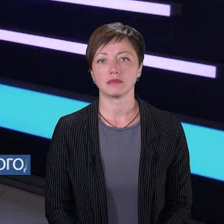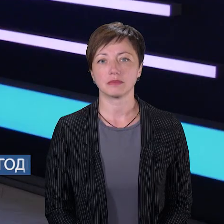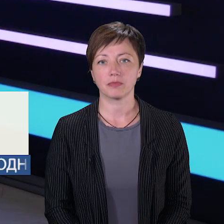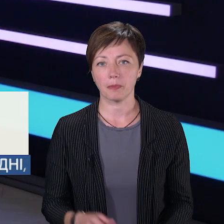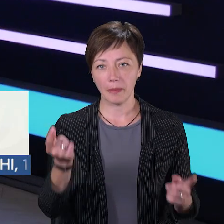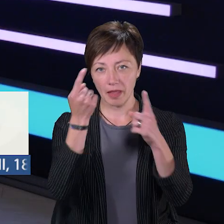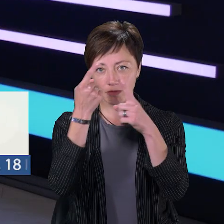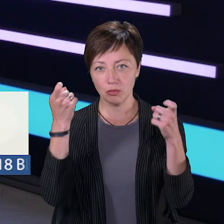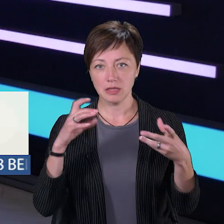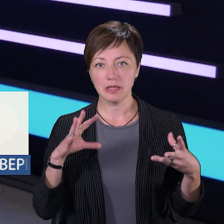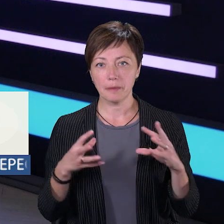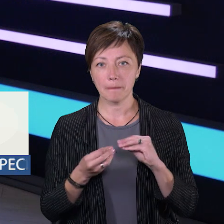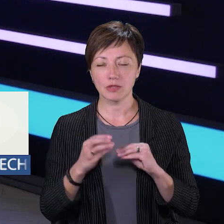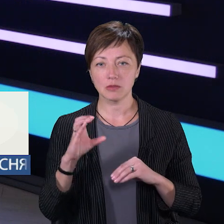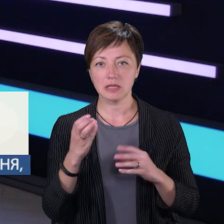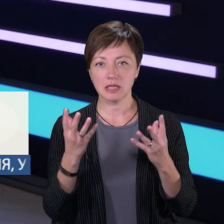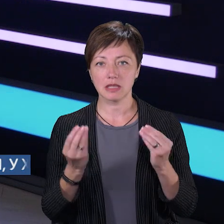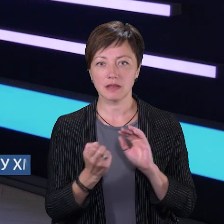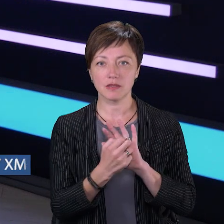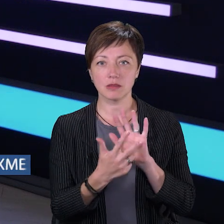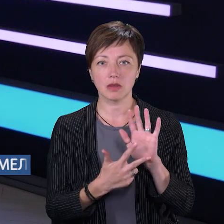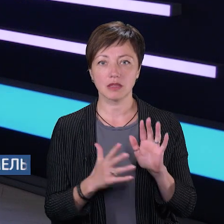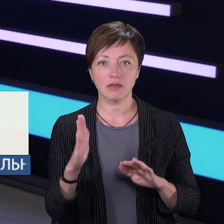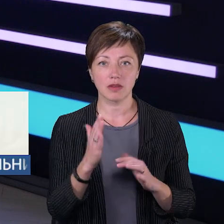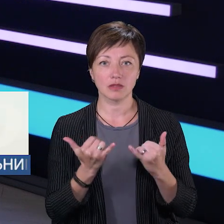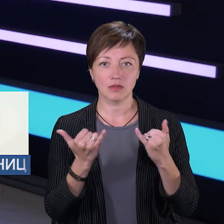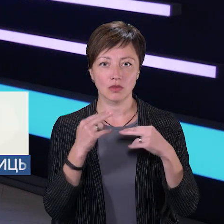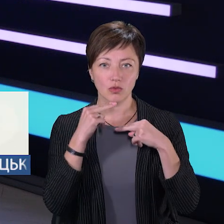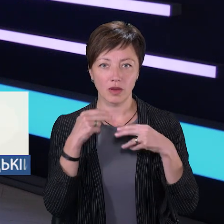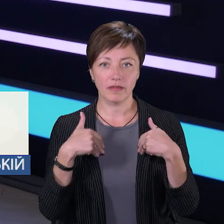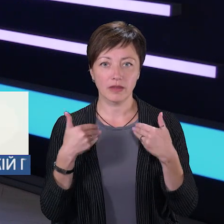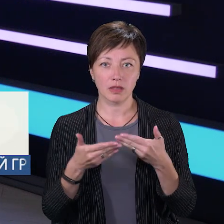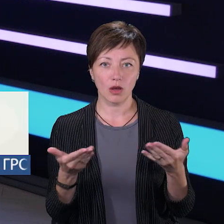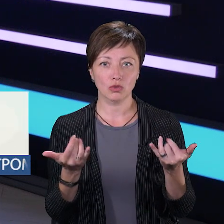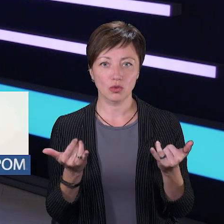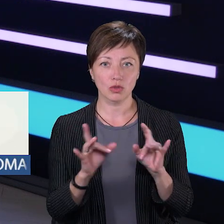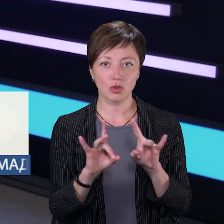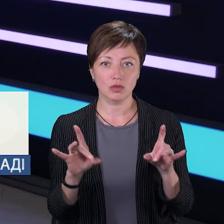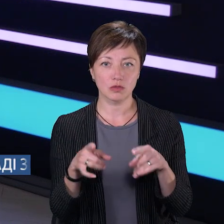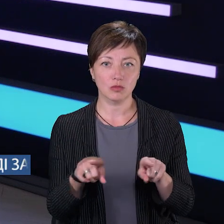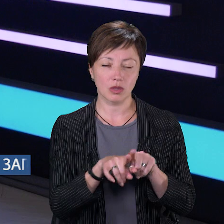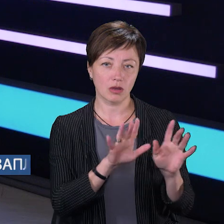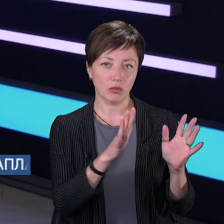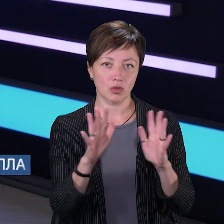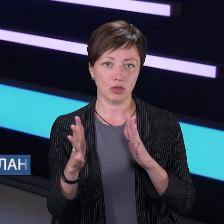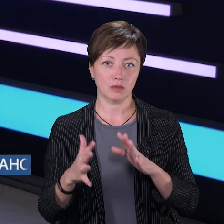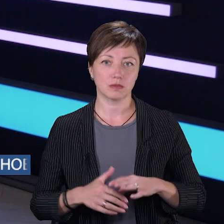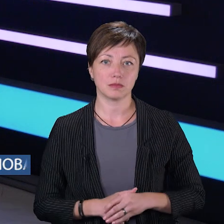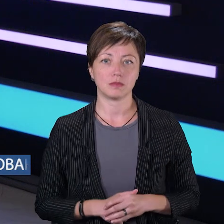Інформаційні підсумки середи 18 вересня. До вашої уваги вітаю. Сьогодні розкажемо про такі події.